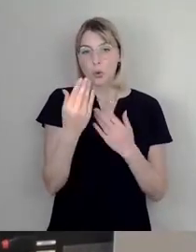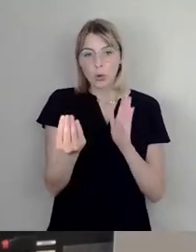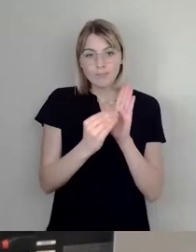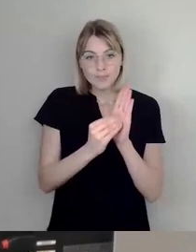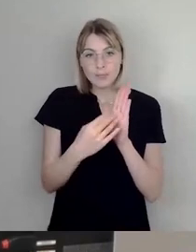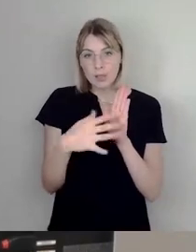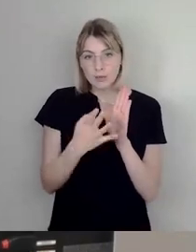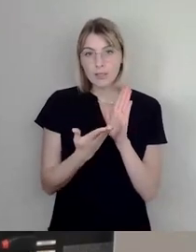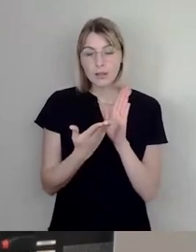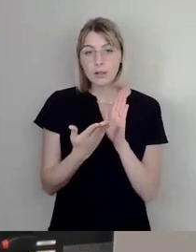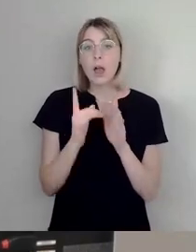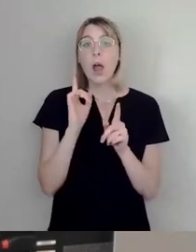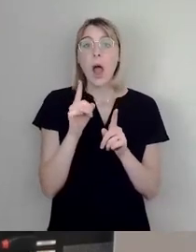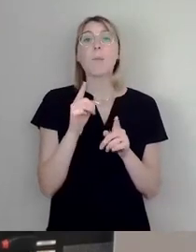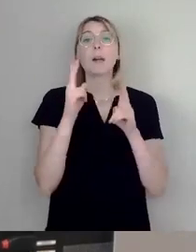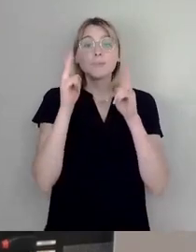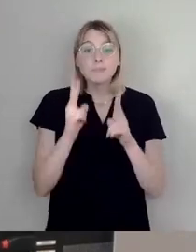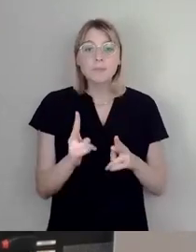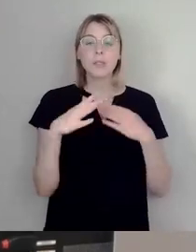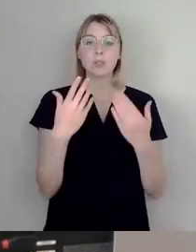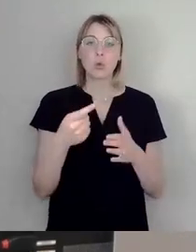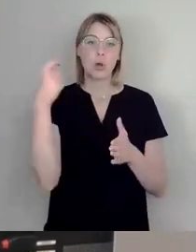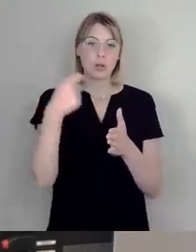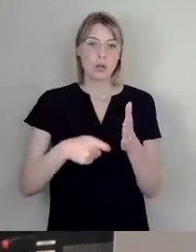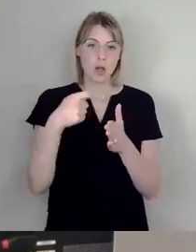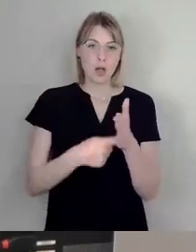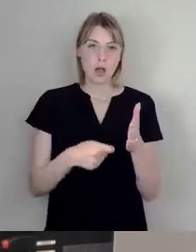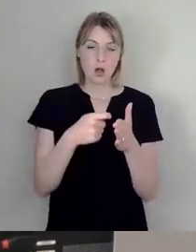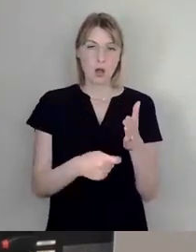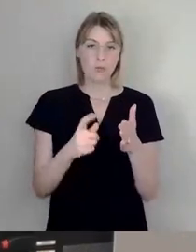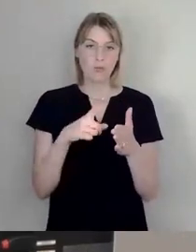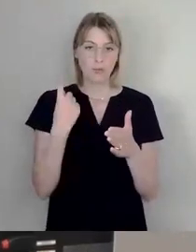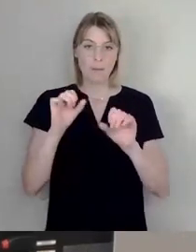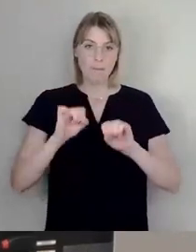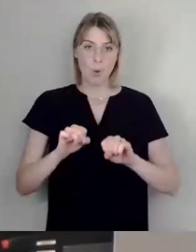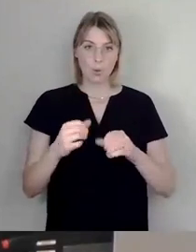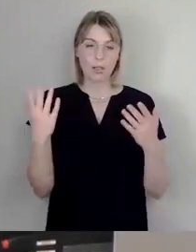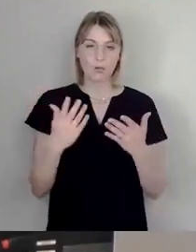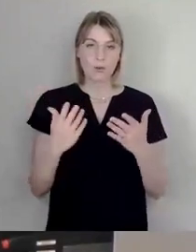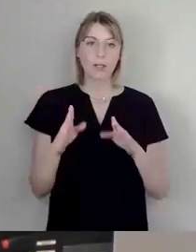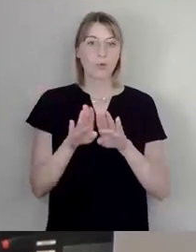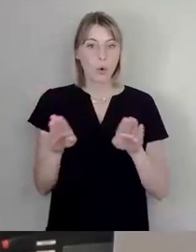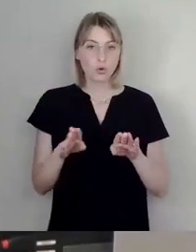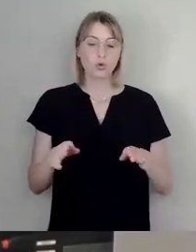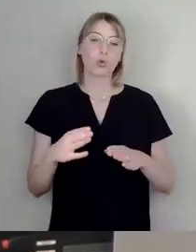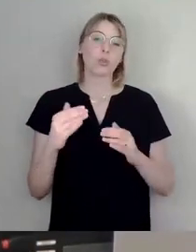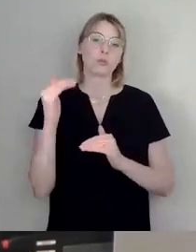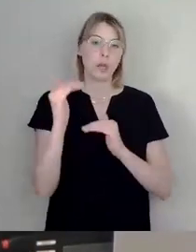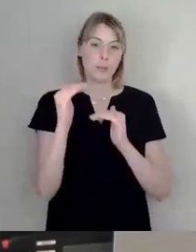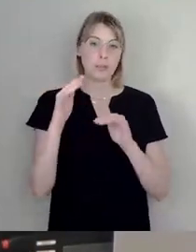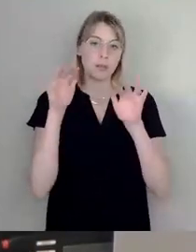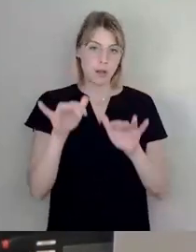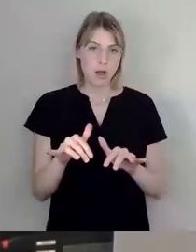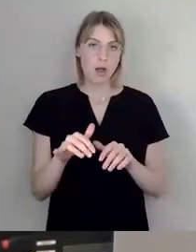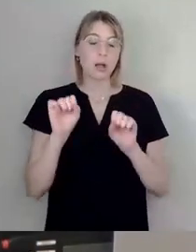Auf jeden Fall verfügen wir auch über genug Grundstückskapazitäten, wo auch da so etwas